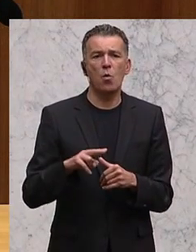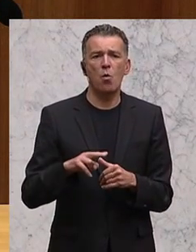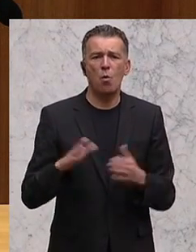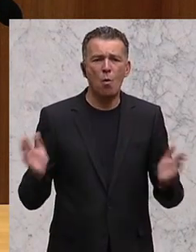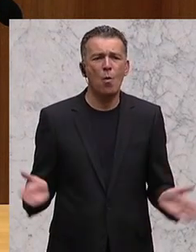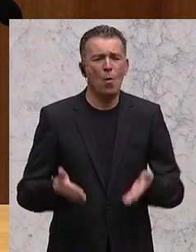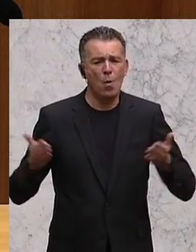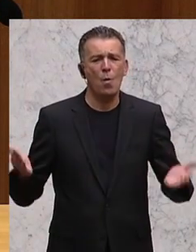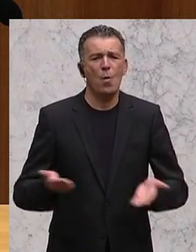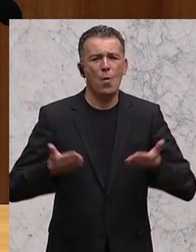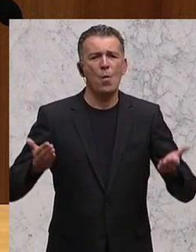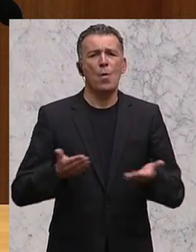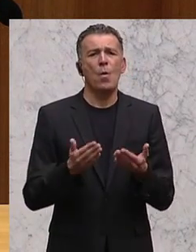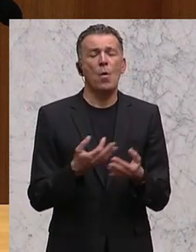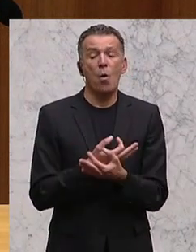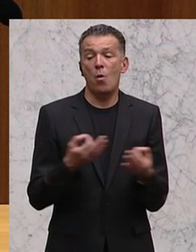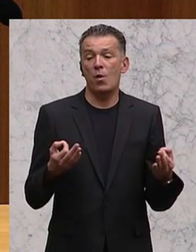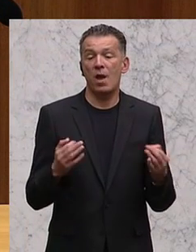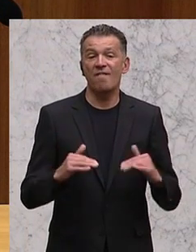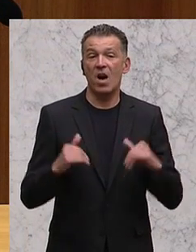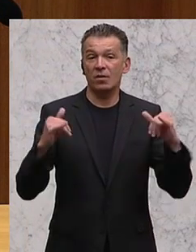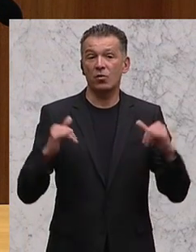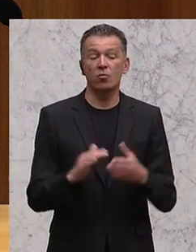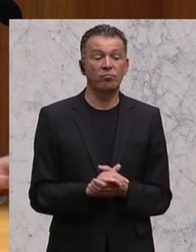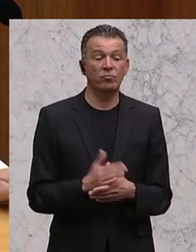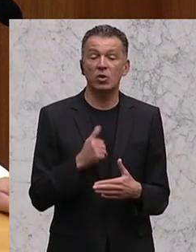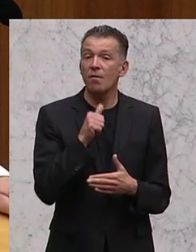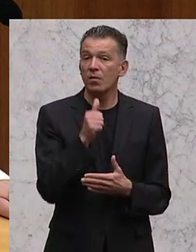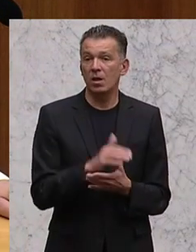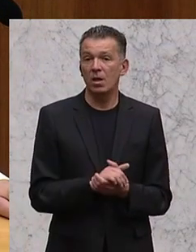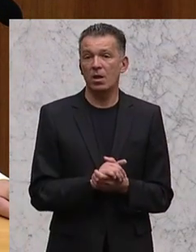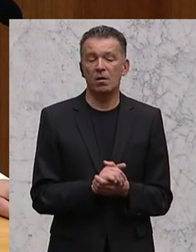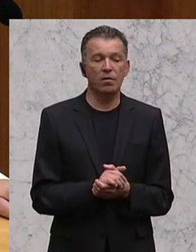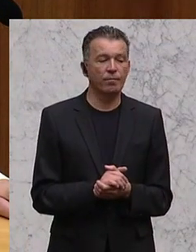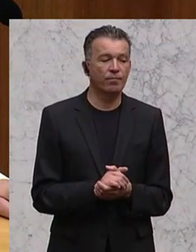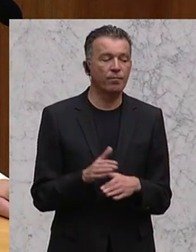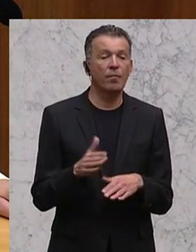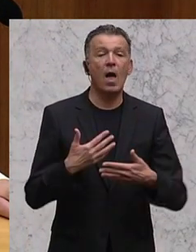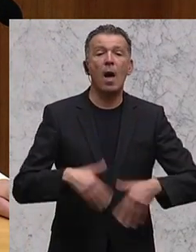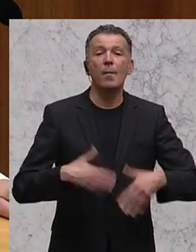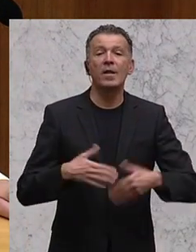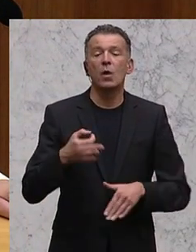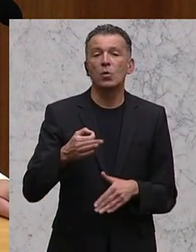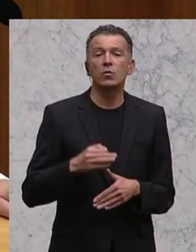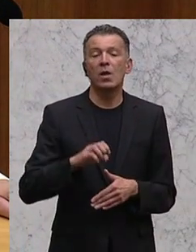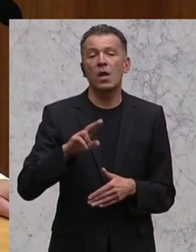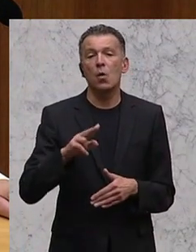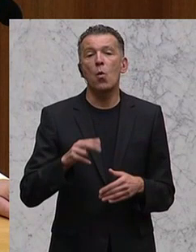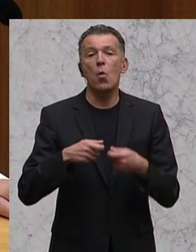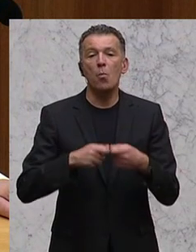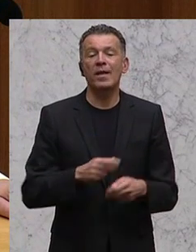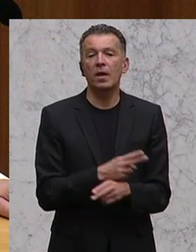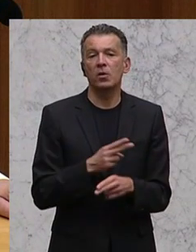anzukurbeln, denn ohne dem wird es auch nicht gehen, dass beispielsweise die Arbeitslosenquoten in den europäischen